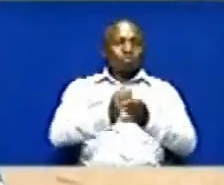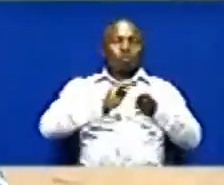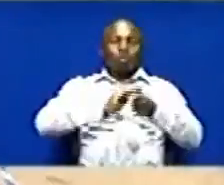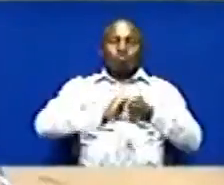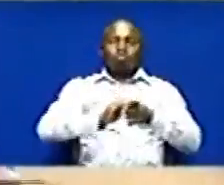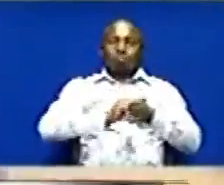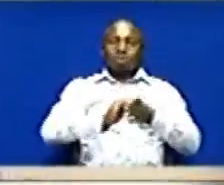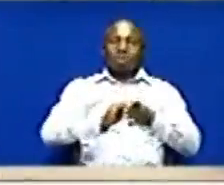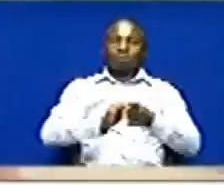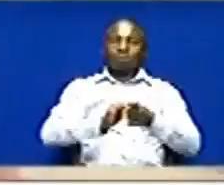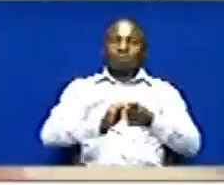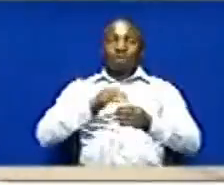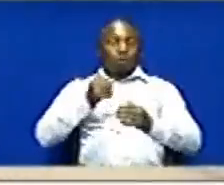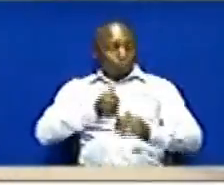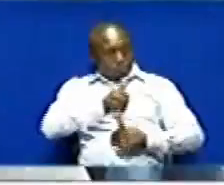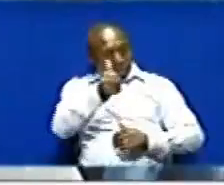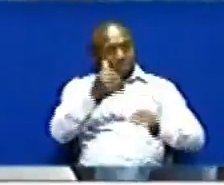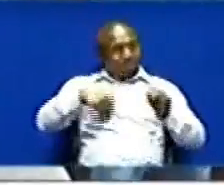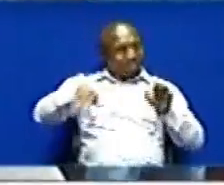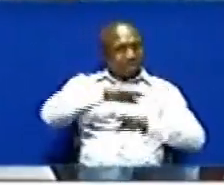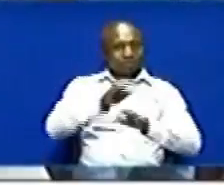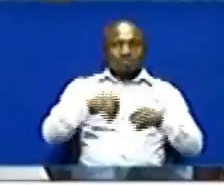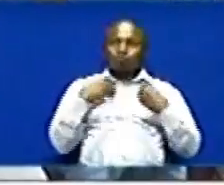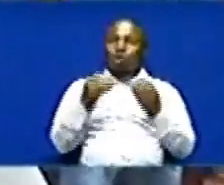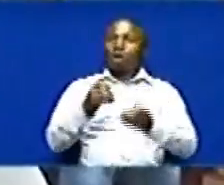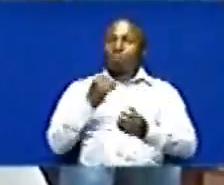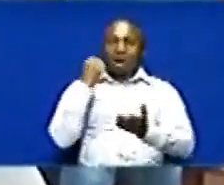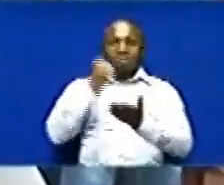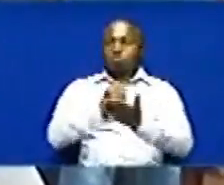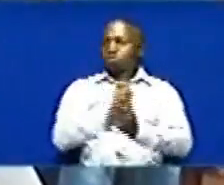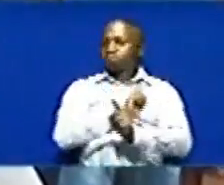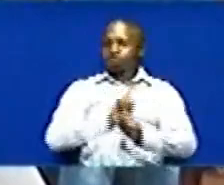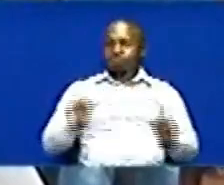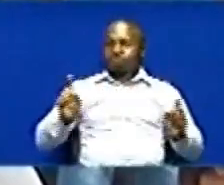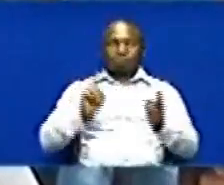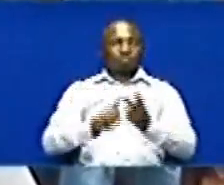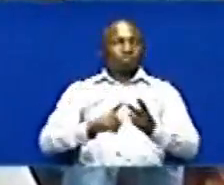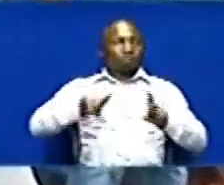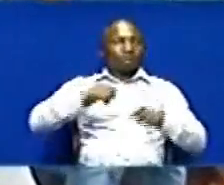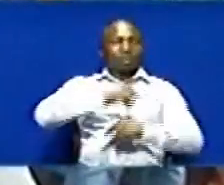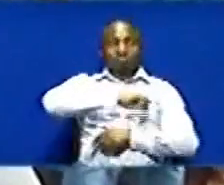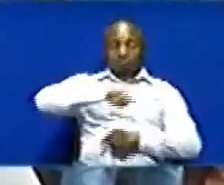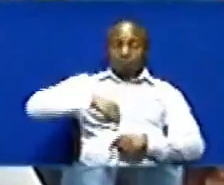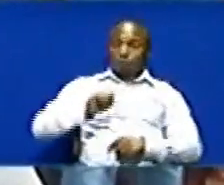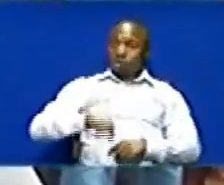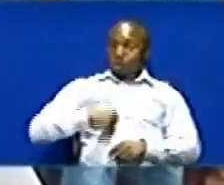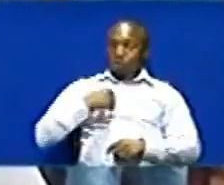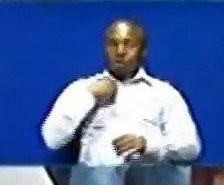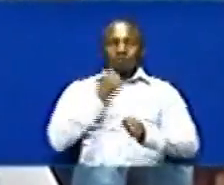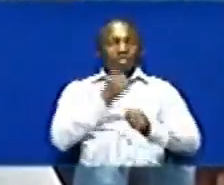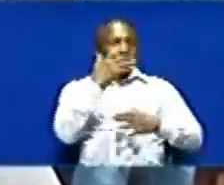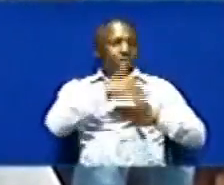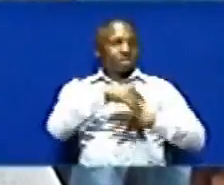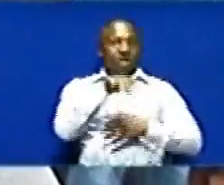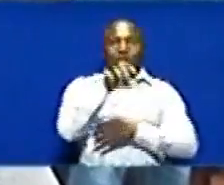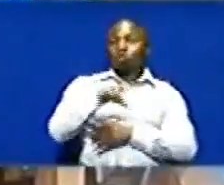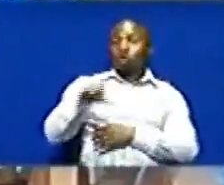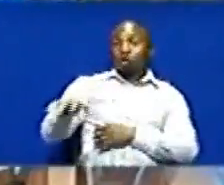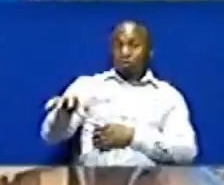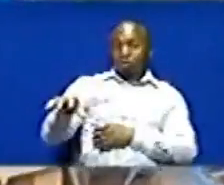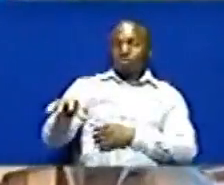wawo kama mwenye kiti Lakini Sisi wenyewe Ambawa ni wafanya biyashara Wasoko hili